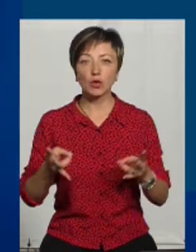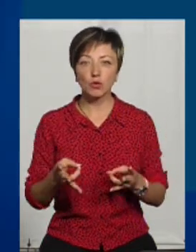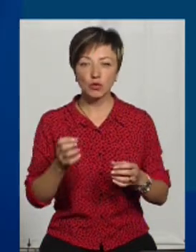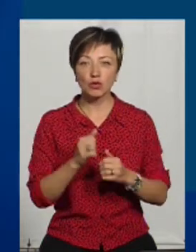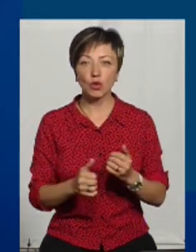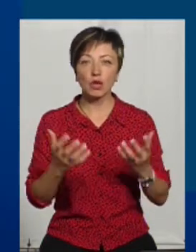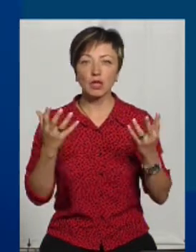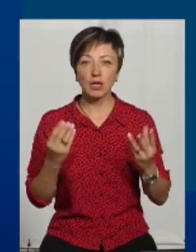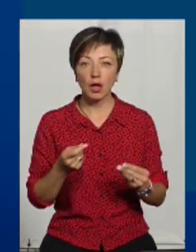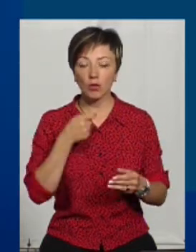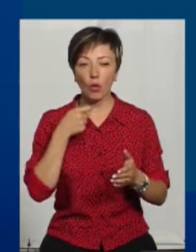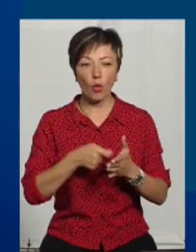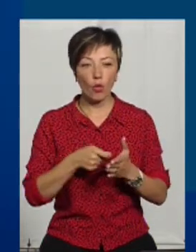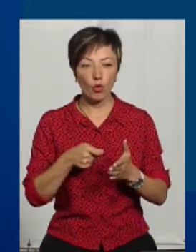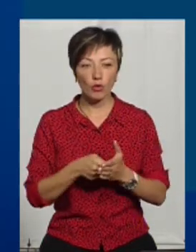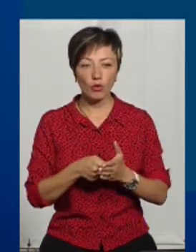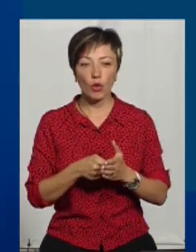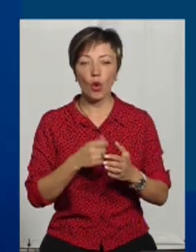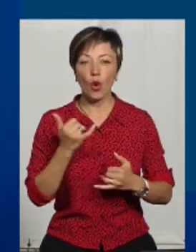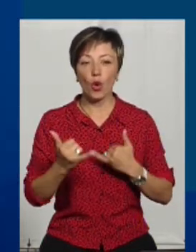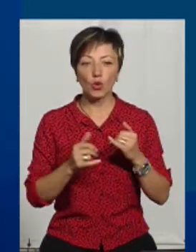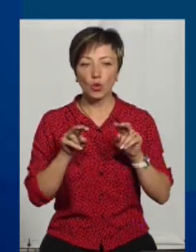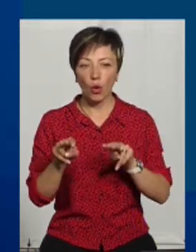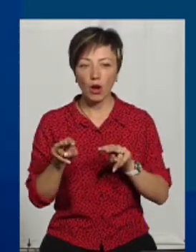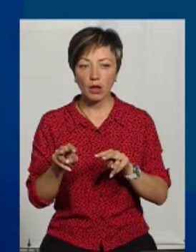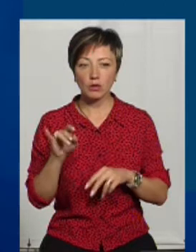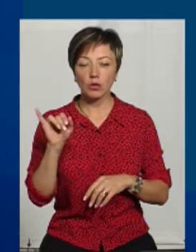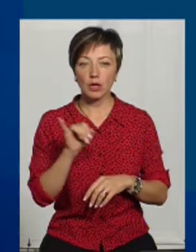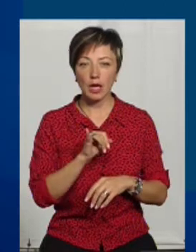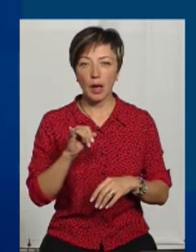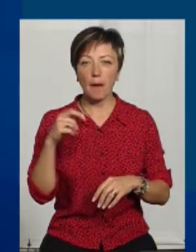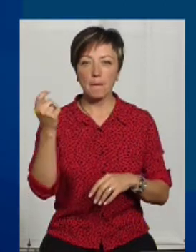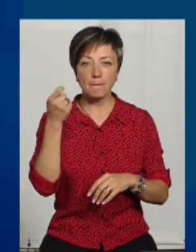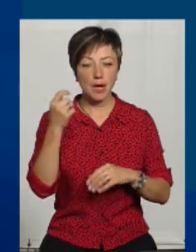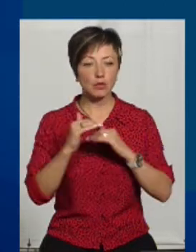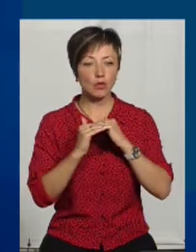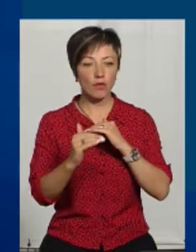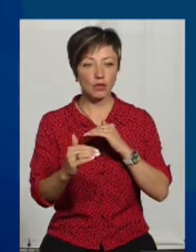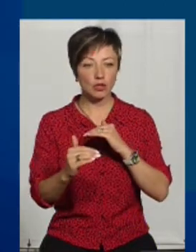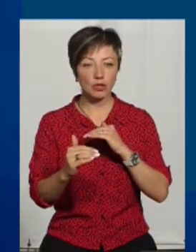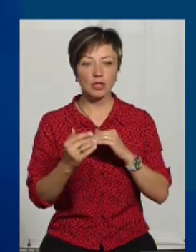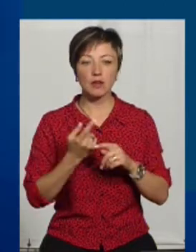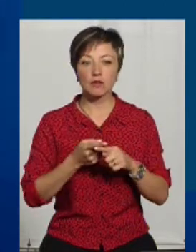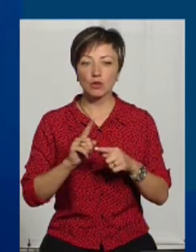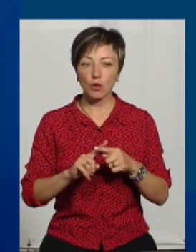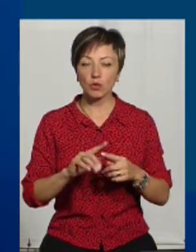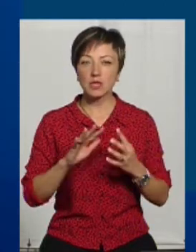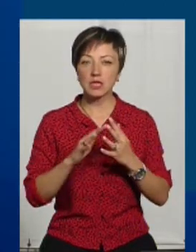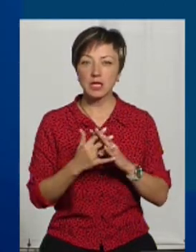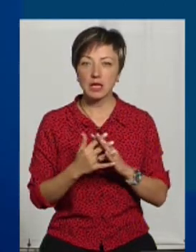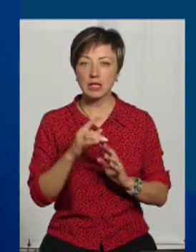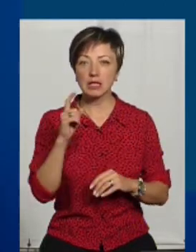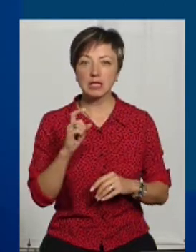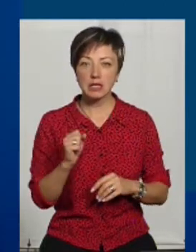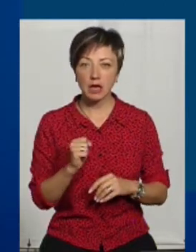щоденно корму, догляду і, звичайно, посолища. І ось у цьому селі, буквально